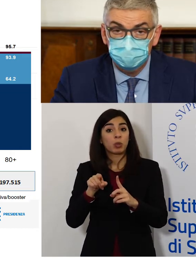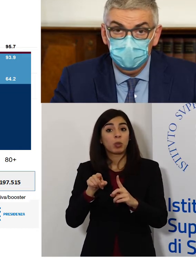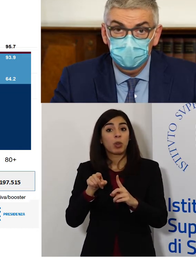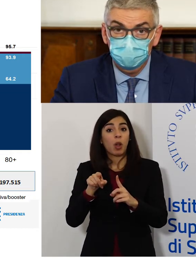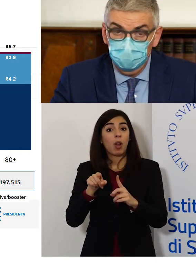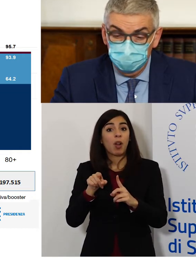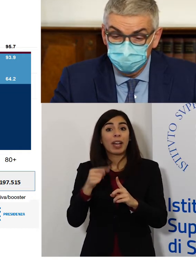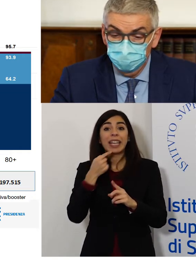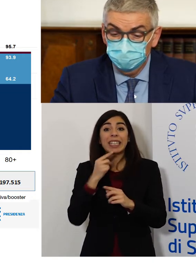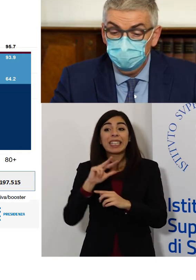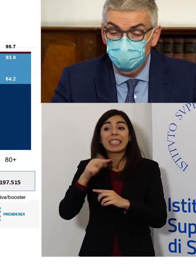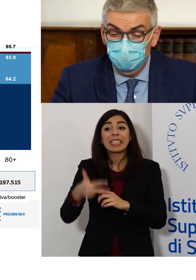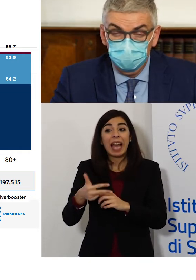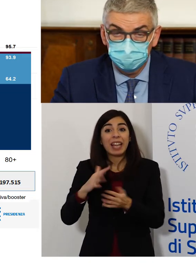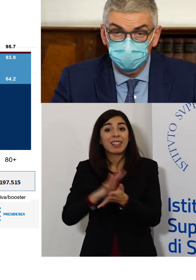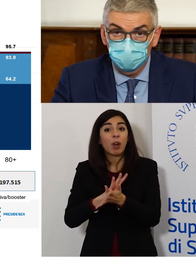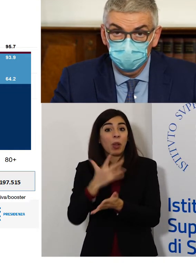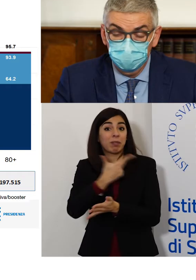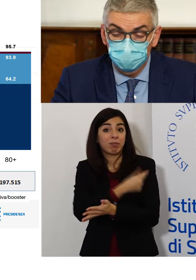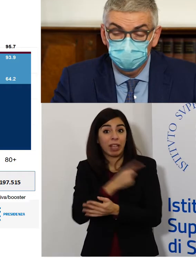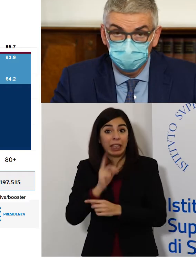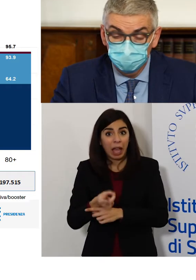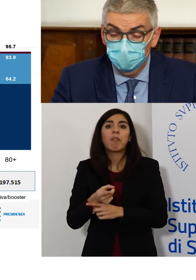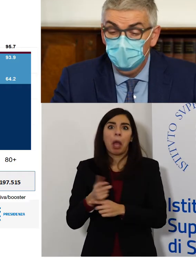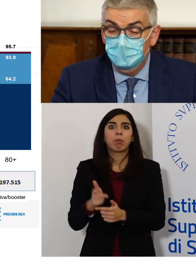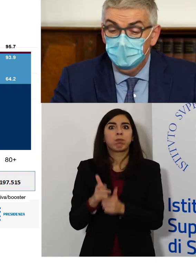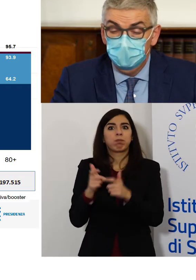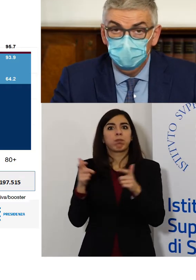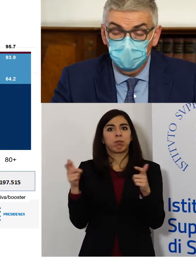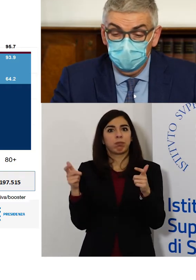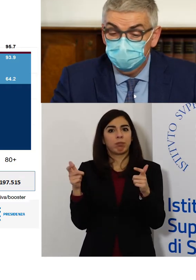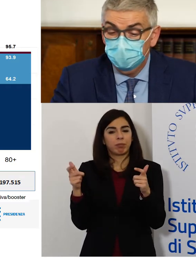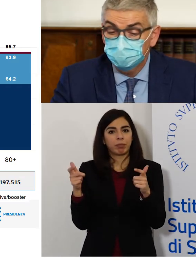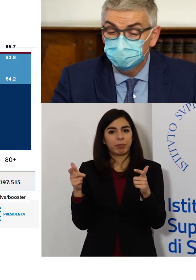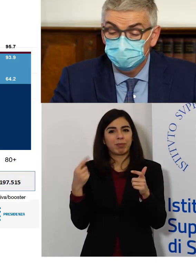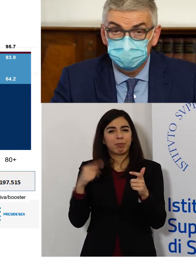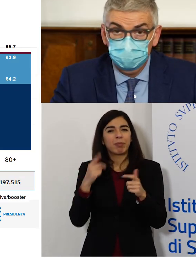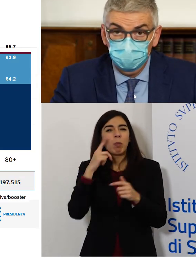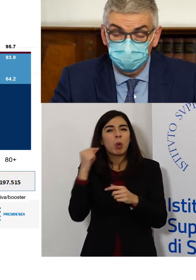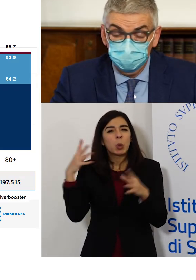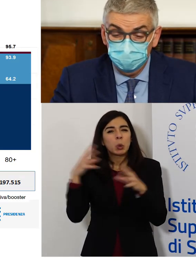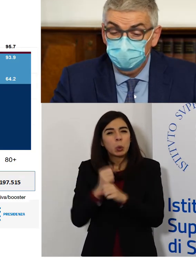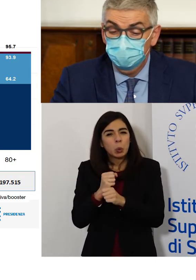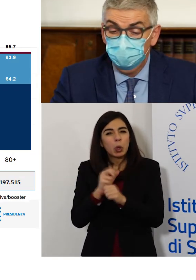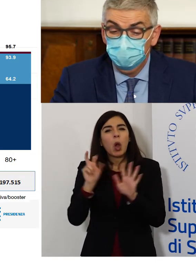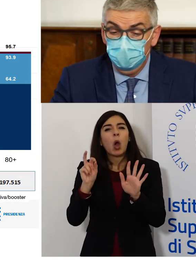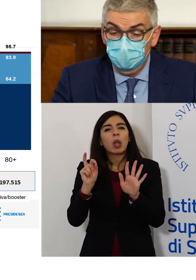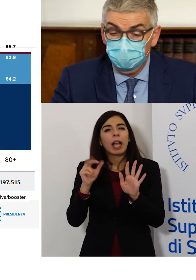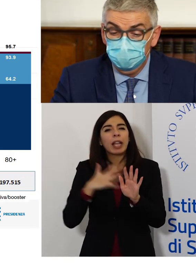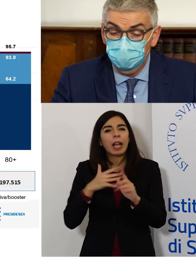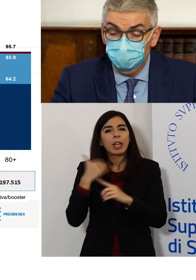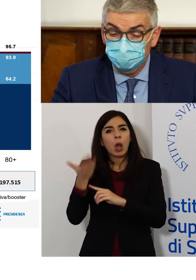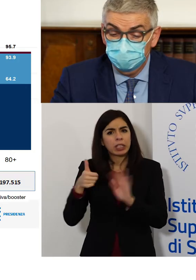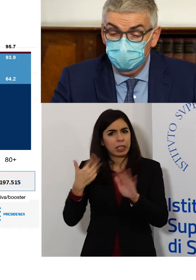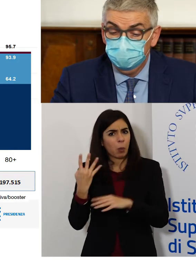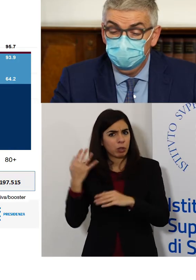vaccinale con la terza dose, sono le colonne più blu scuro, negli over 80 ha raggiunto il 64% e